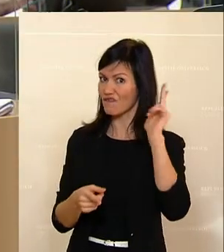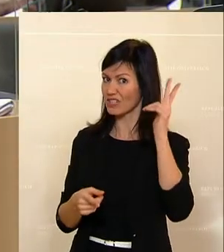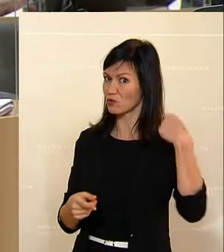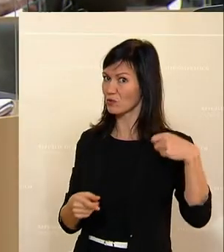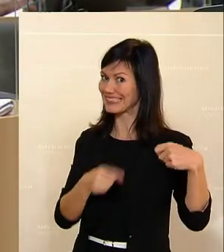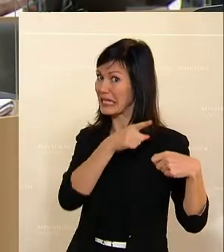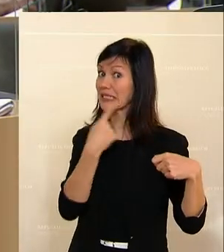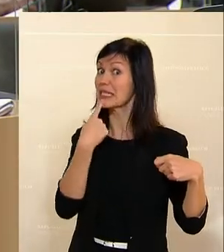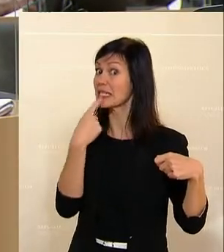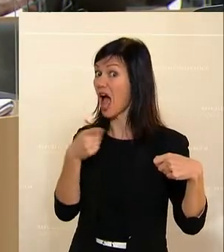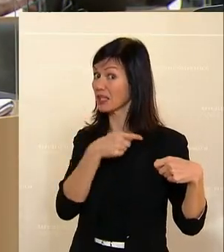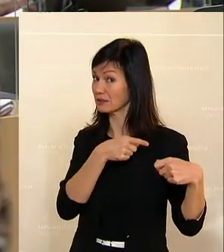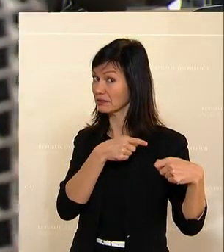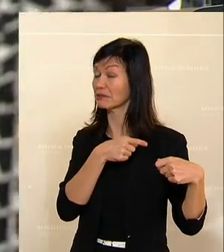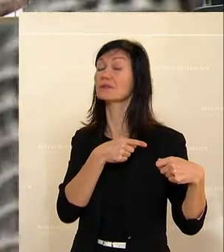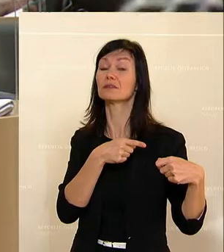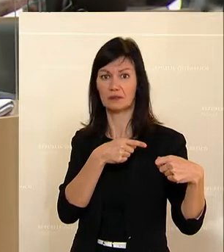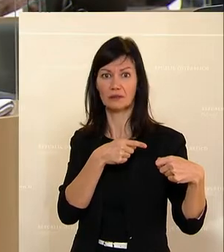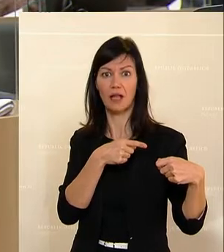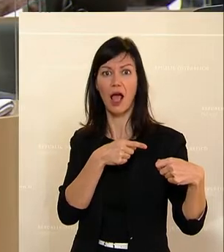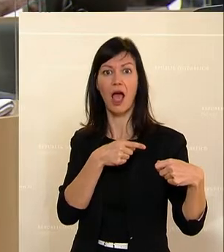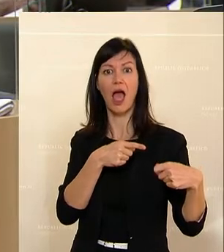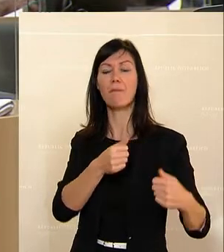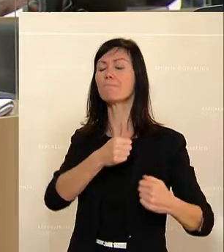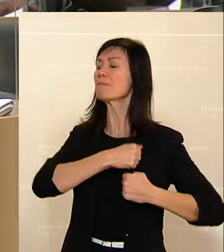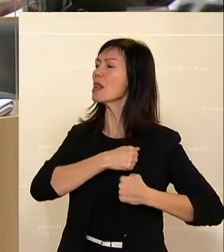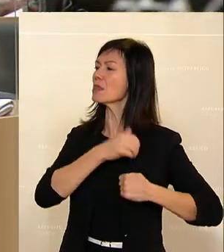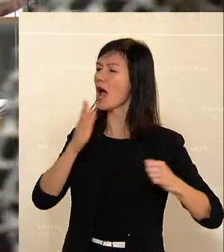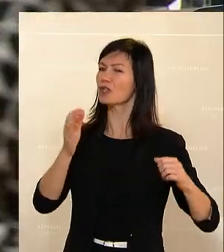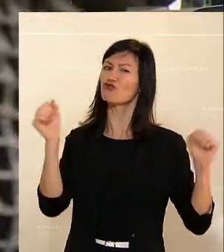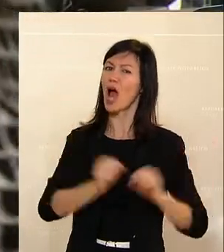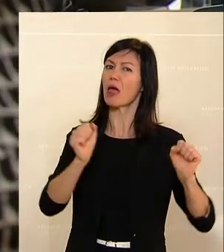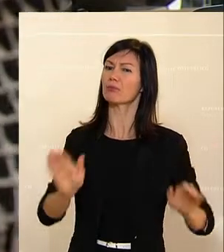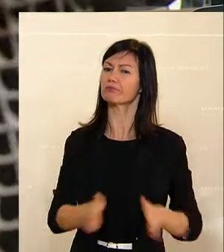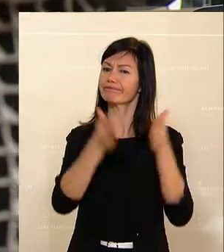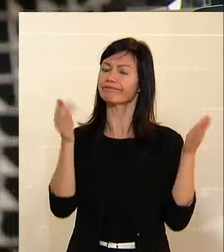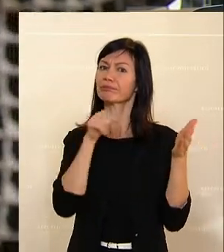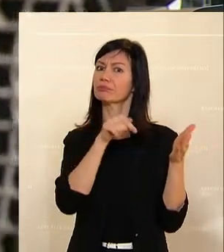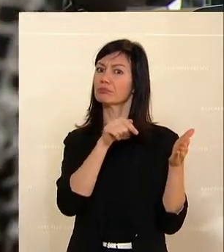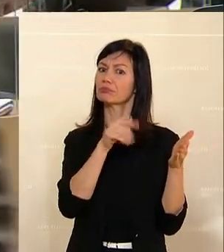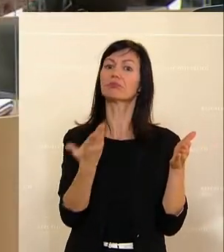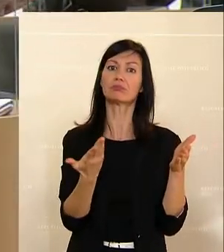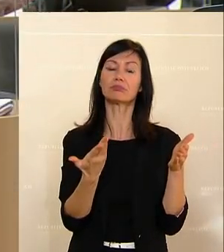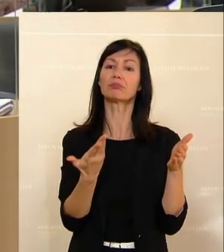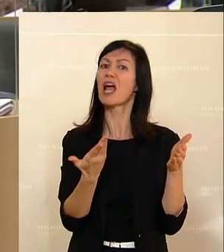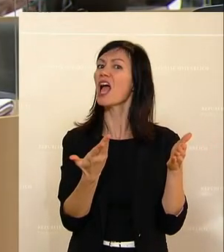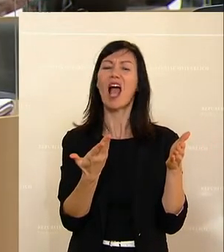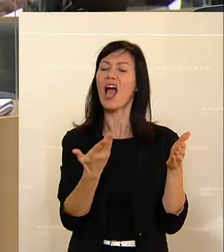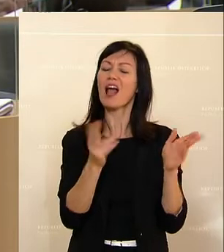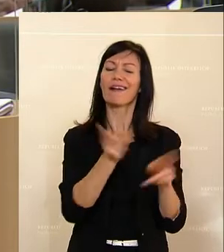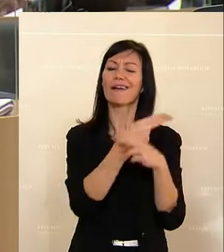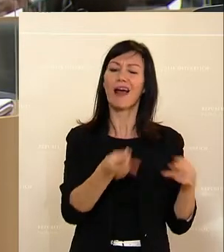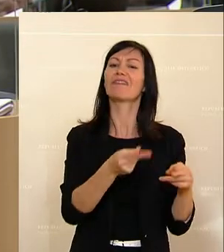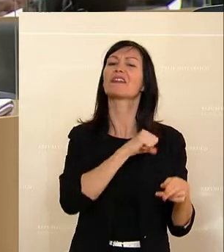Präsidenten, dass eine militärische Atomkraftnutzung nicht ohne der Zivilen geht und die Zivile nicht ohne der